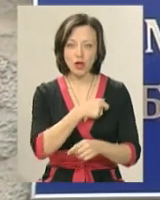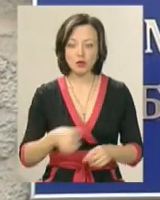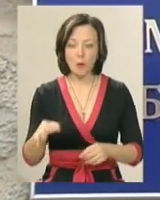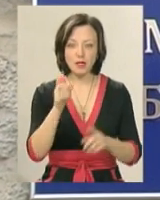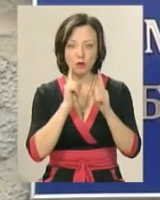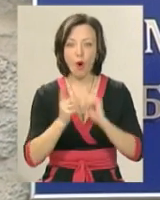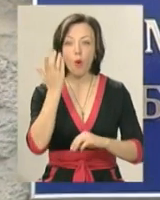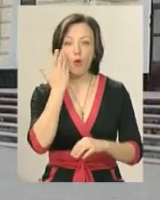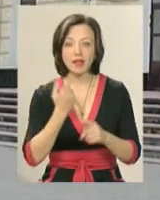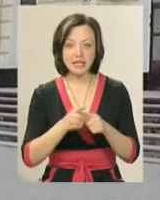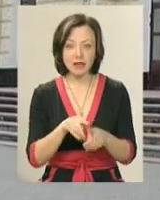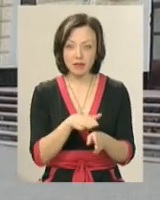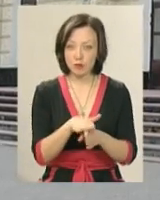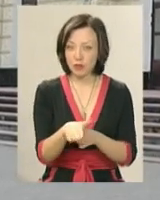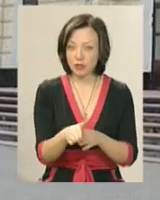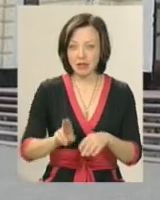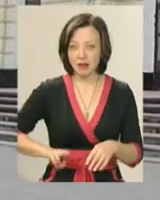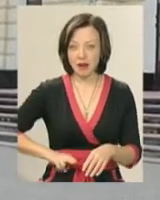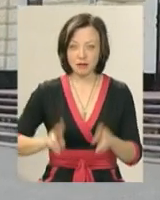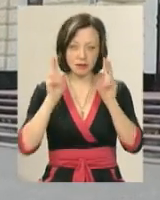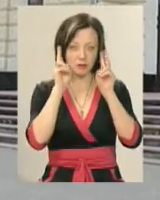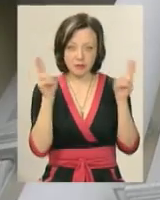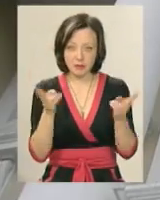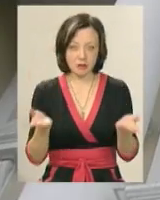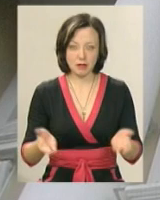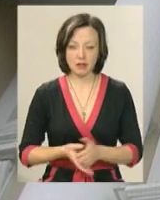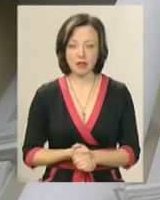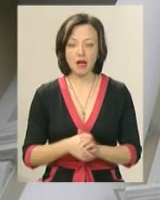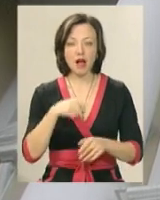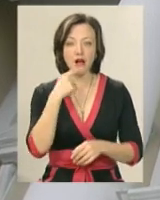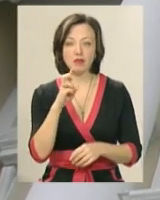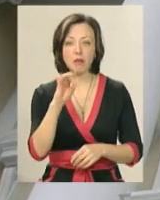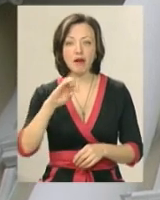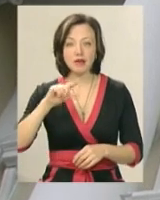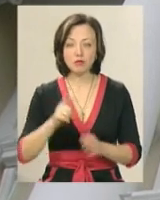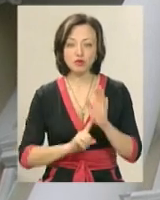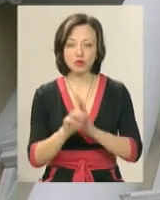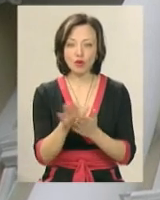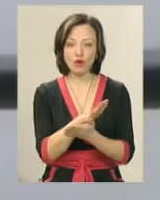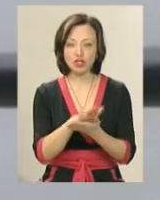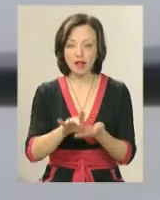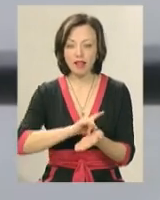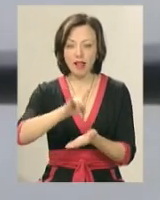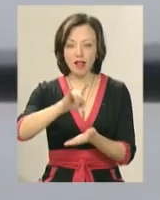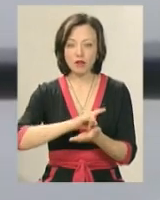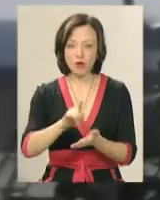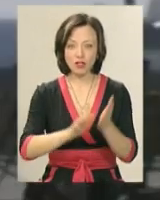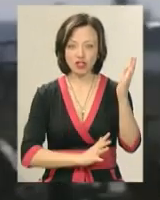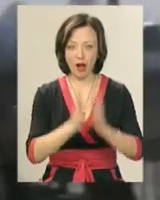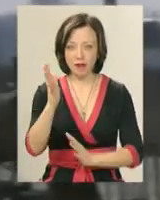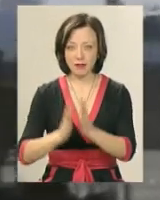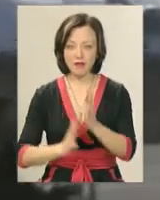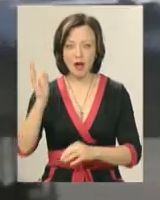ради. А от коли це відбудеться, Валерій Сорока визначити не береться. Каже, у березні почнуть розчищати литовище від чагарників.